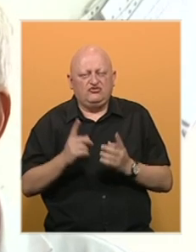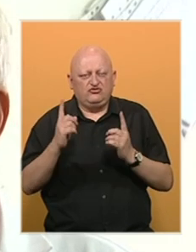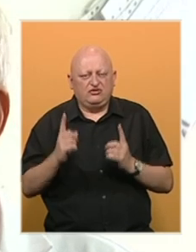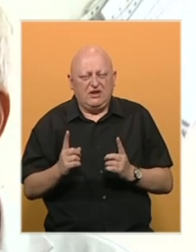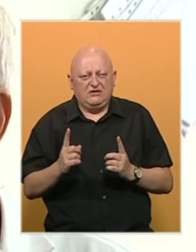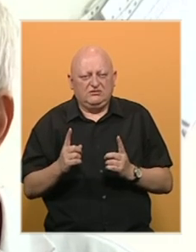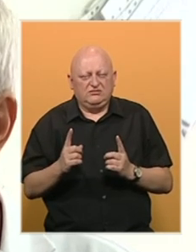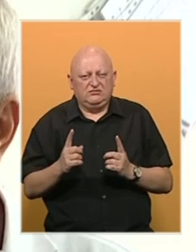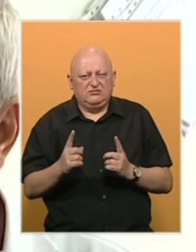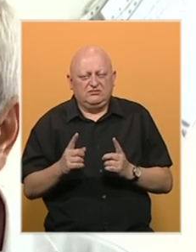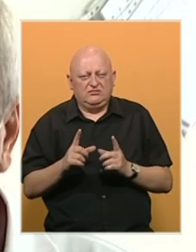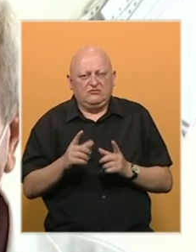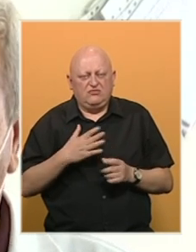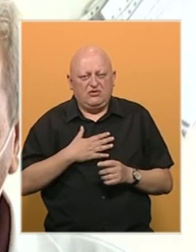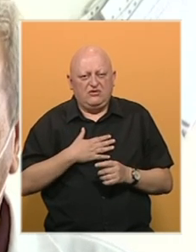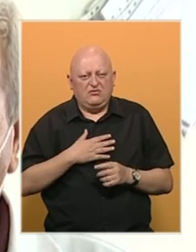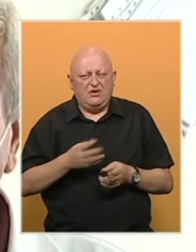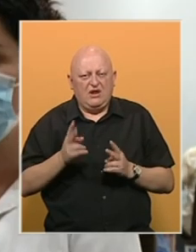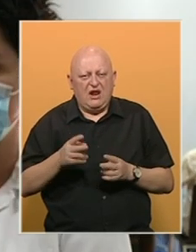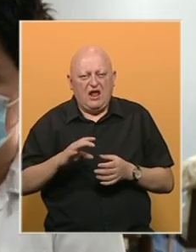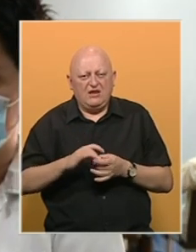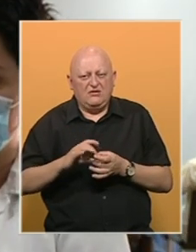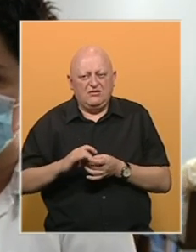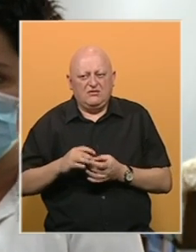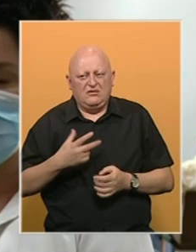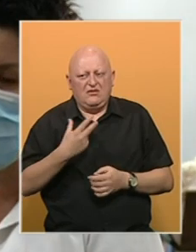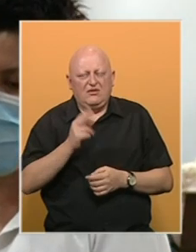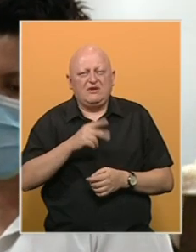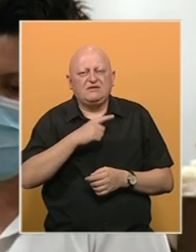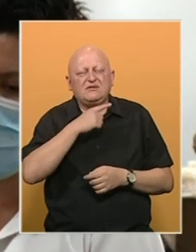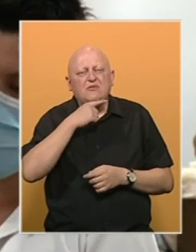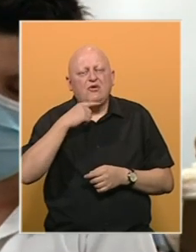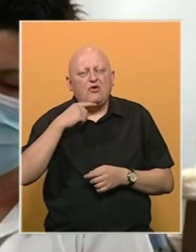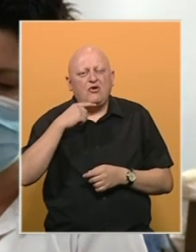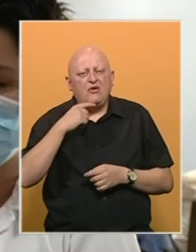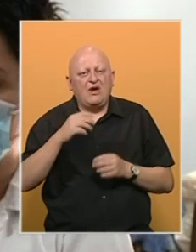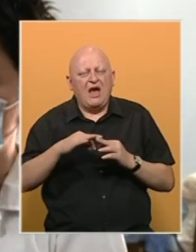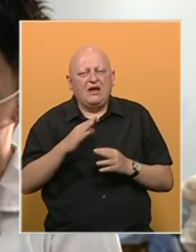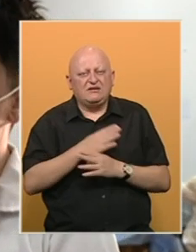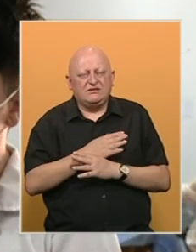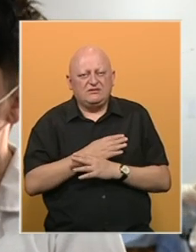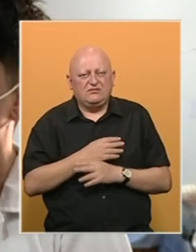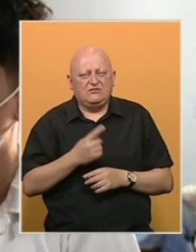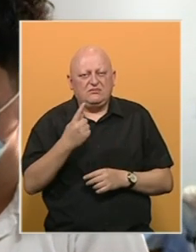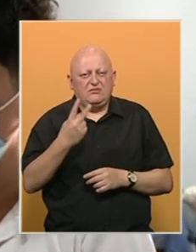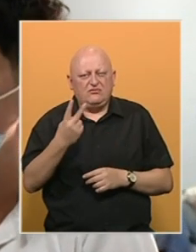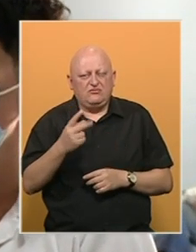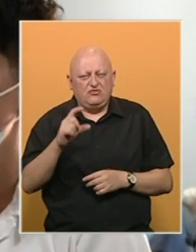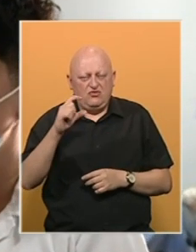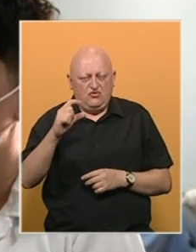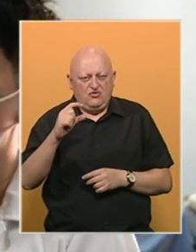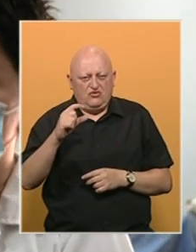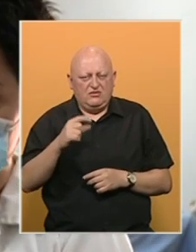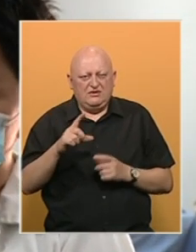u našem hladnom lancu. Vakcina imamo dovoljno AstraZeneca trenutno za prvu i drugu dozu,